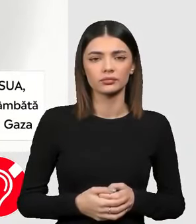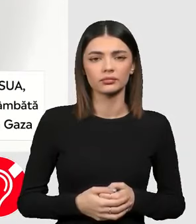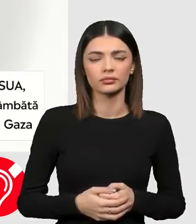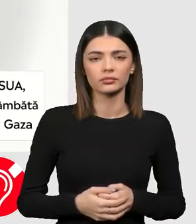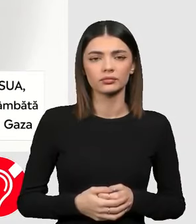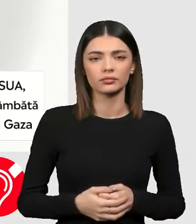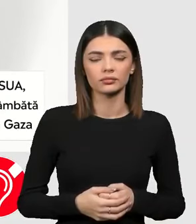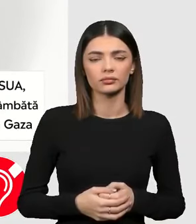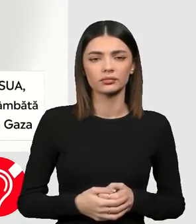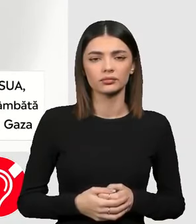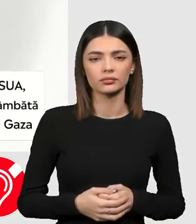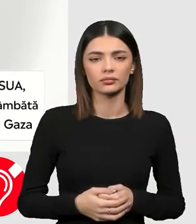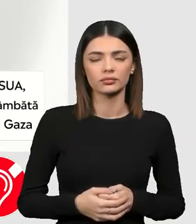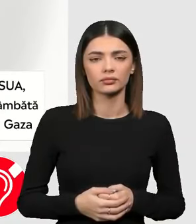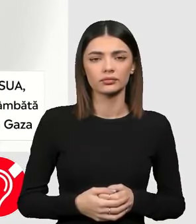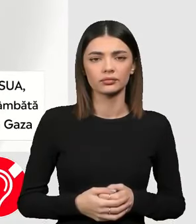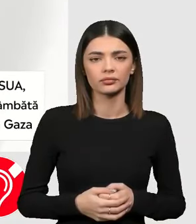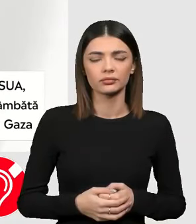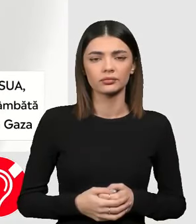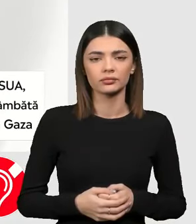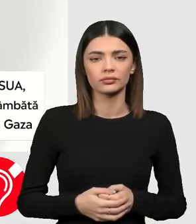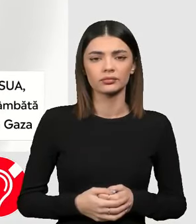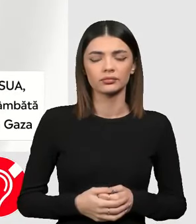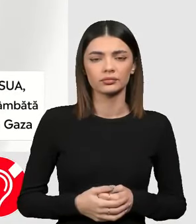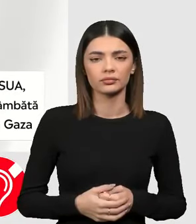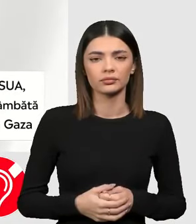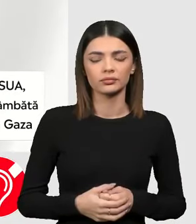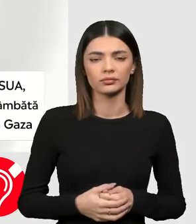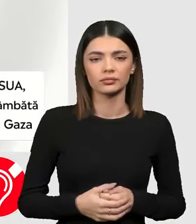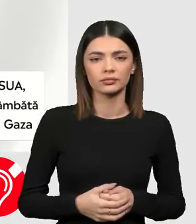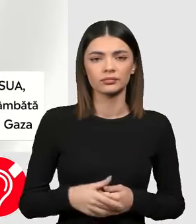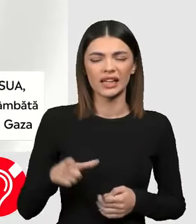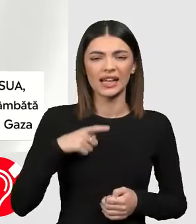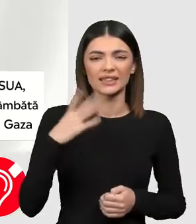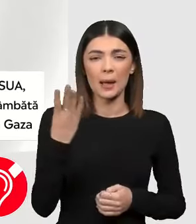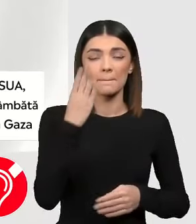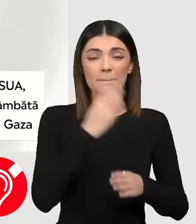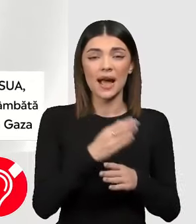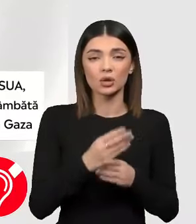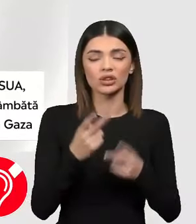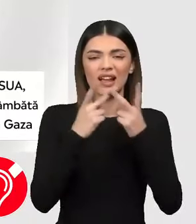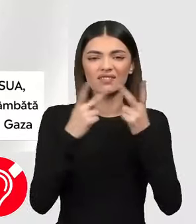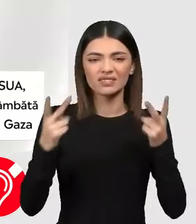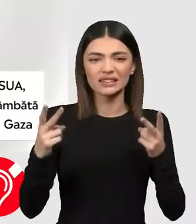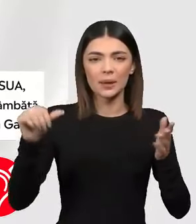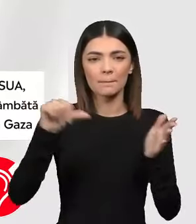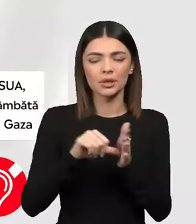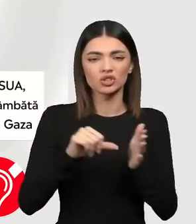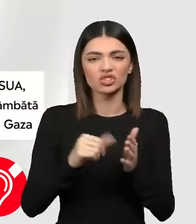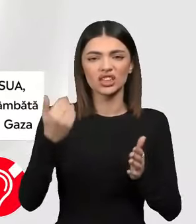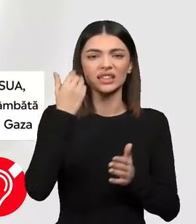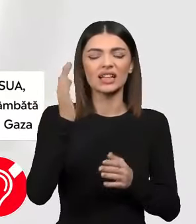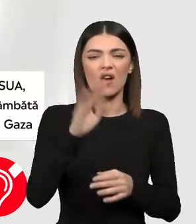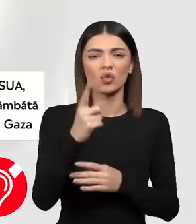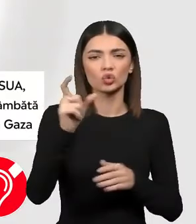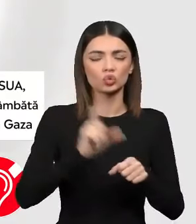de războiul din Israel? Da, este a patra vista al Blinken în Orientul Mijlociu. Când a